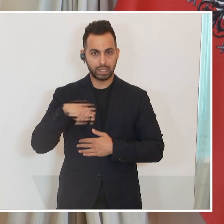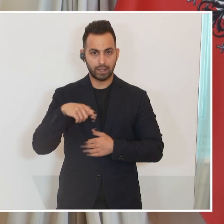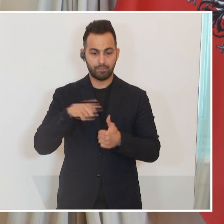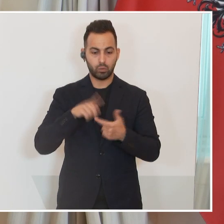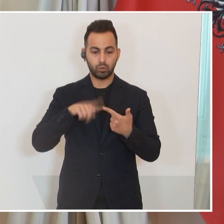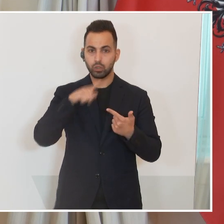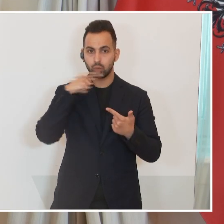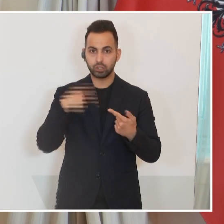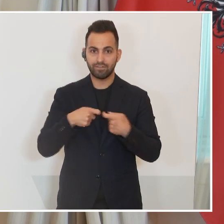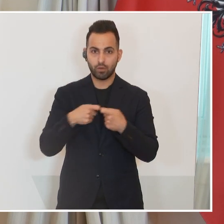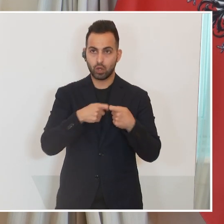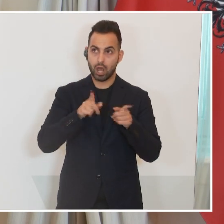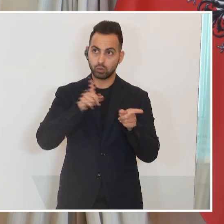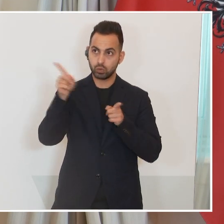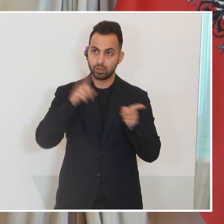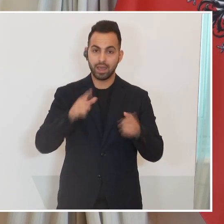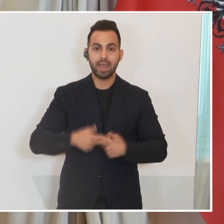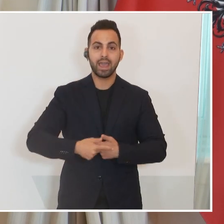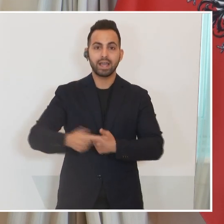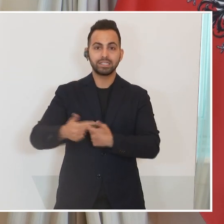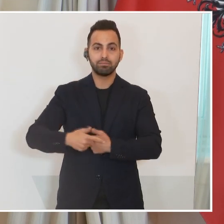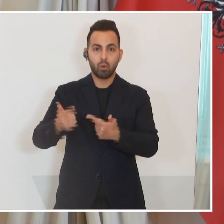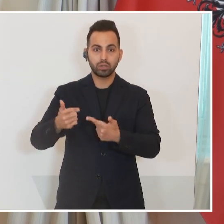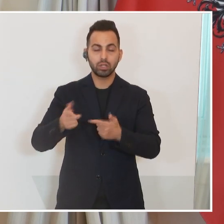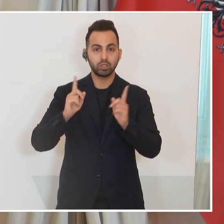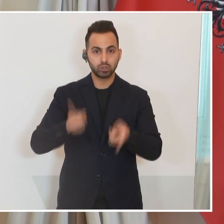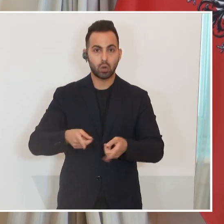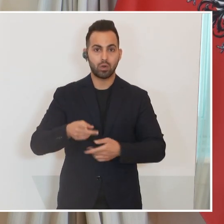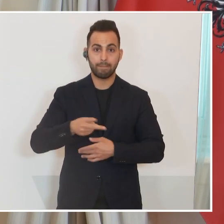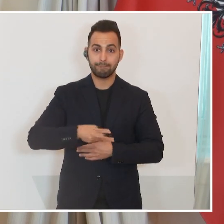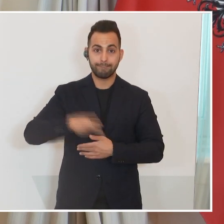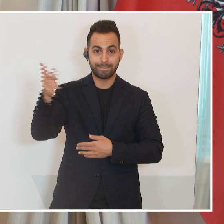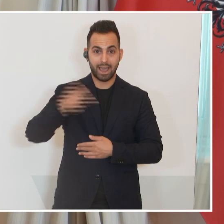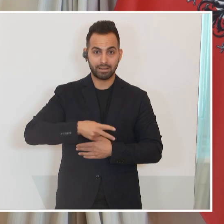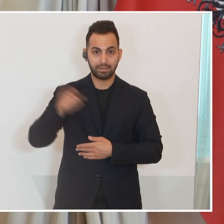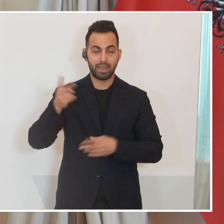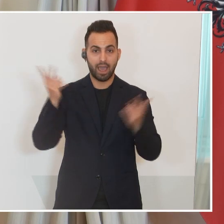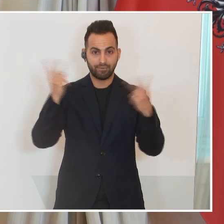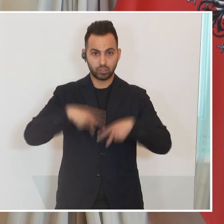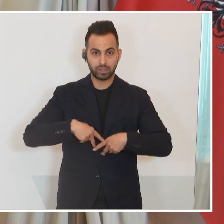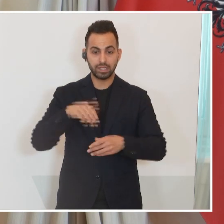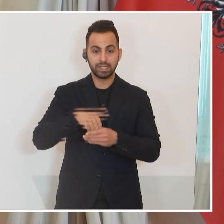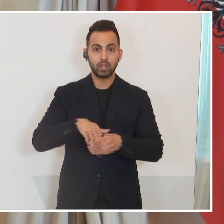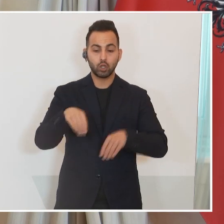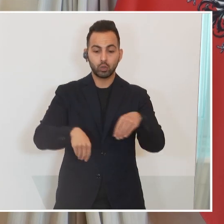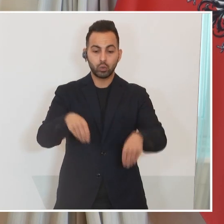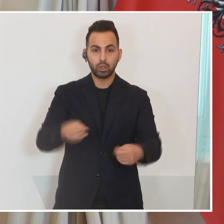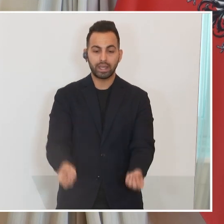Russischen Föderation, dass Exporte sowohl auf der einen Seite als auch auf der anderen Seite möglich sind, wenn es um Düngemittel